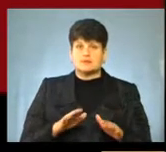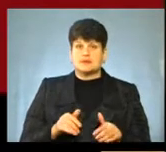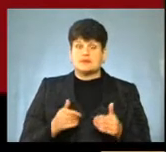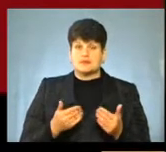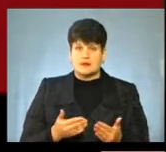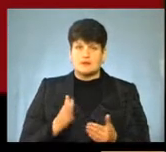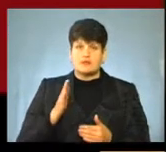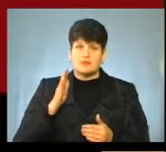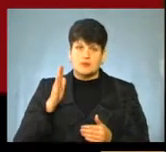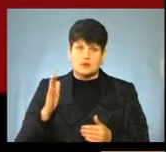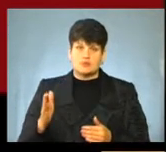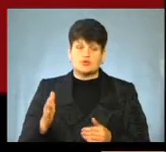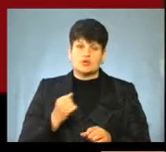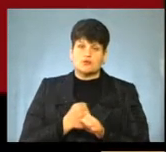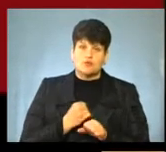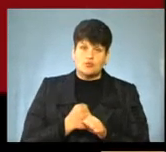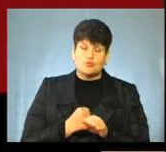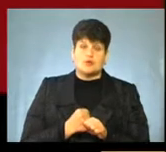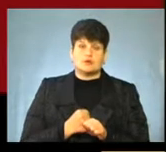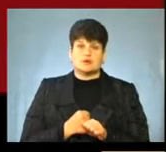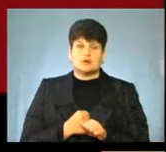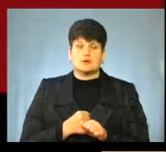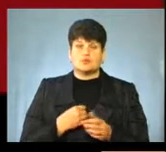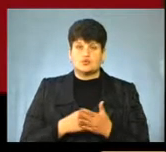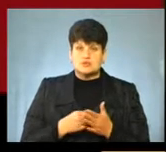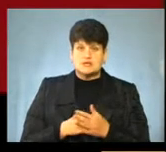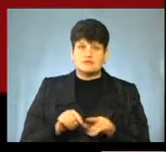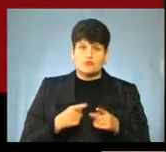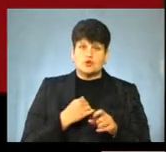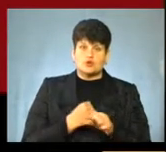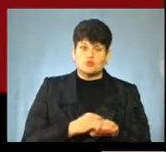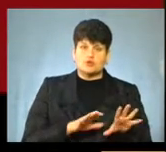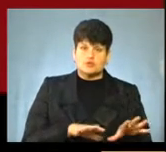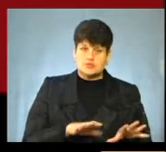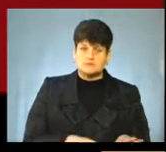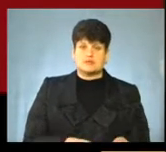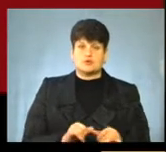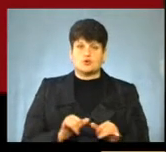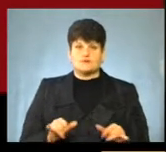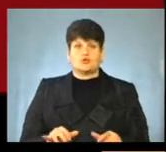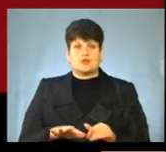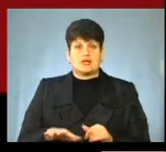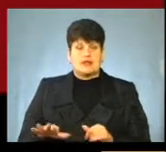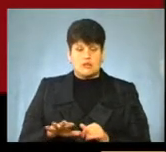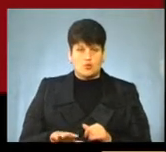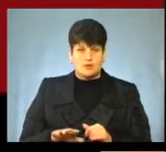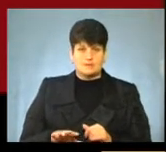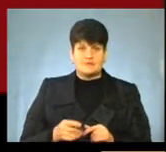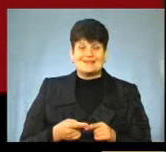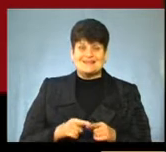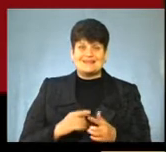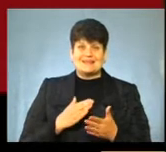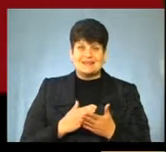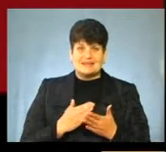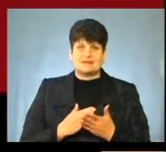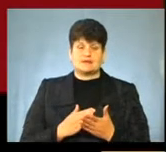дали в майбутньому в роботі наповнений бюджет, створення робочих місць і розвитку певної території. Це